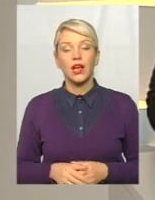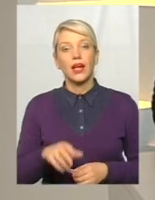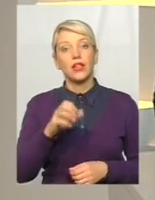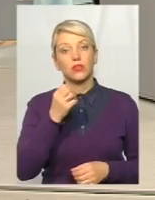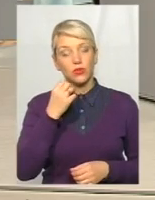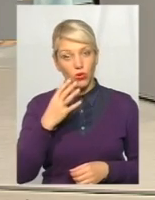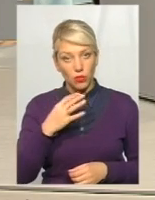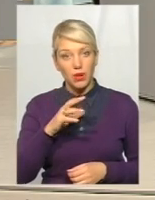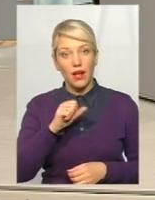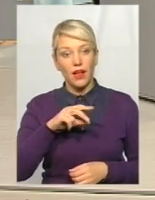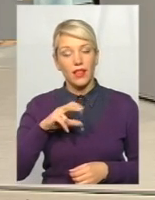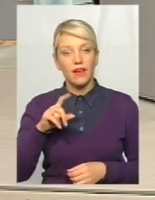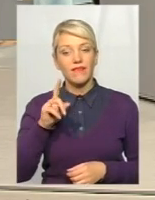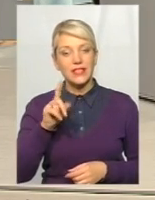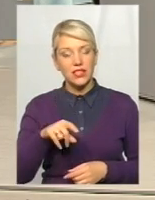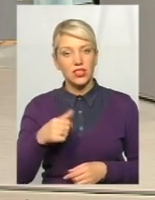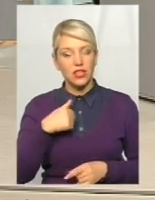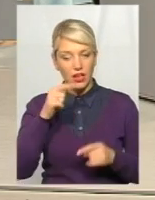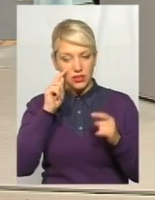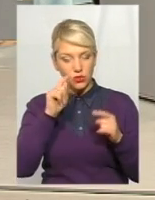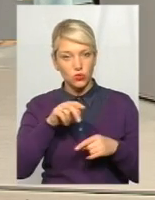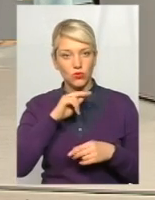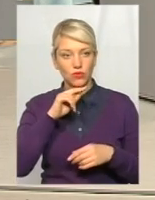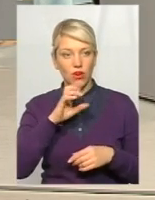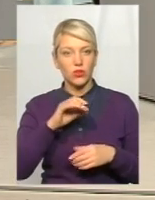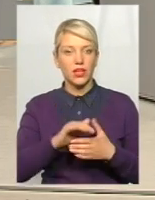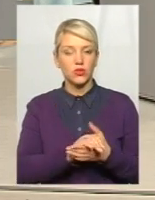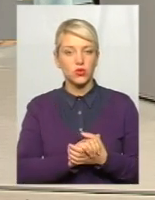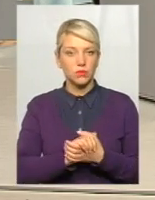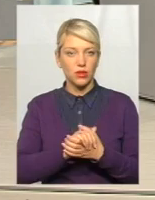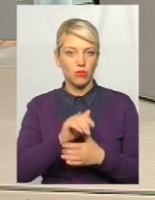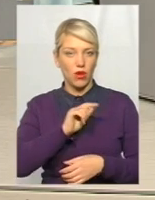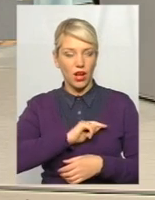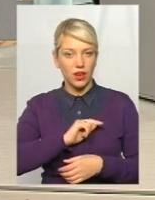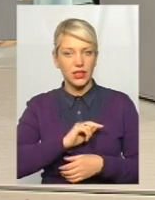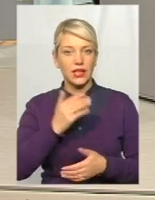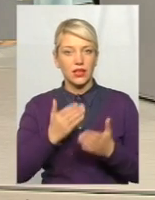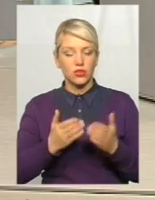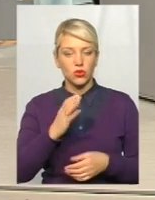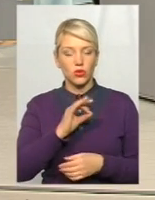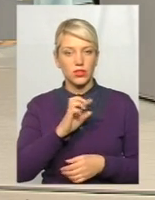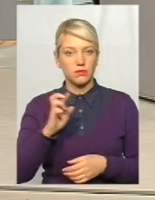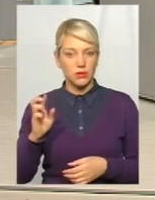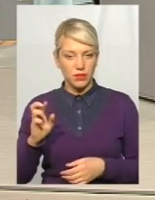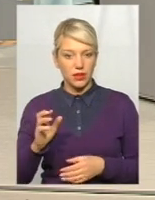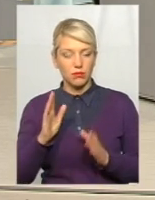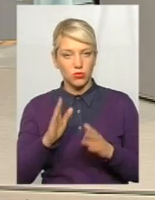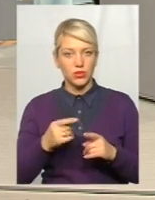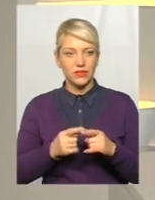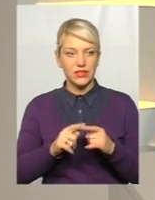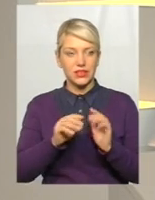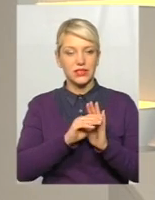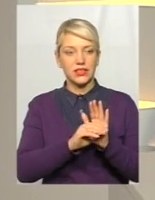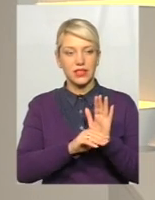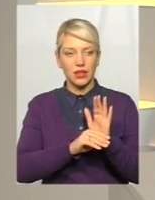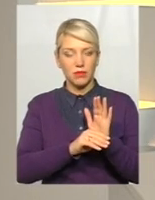все ж таки я знову акцентую увагу на більш такому суспільному характері. Якщо ОСББ буде у цій системі,